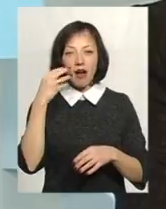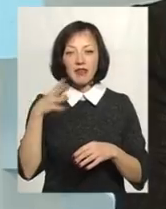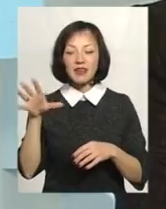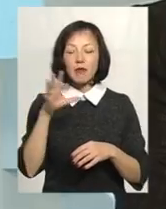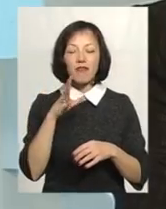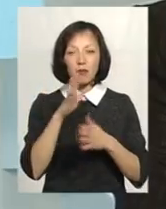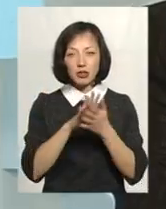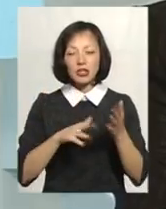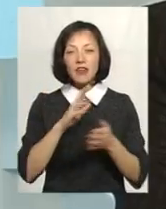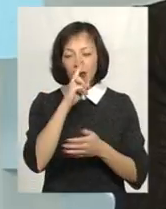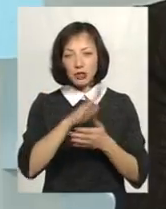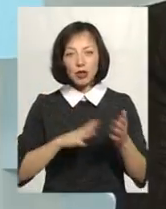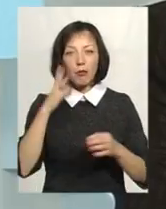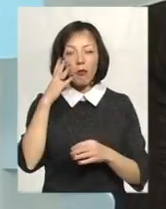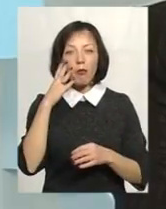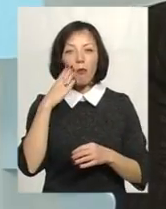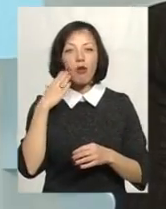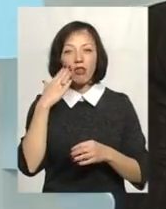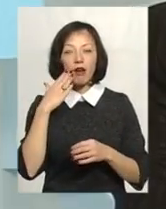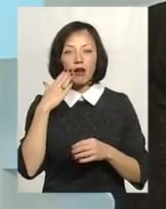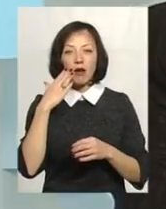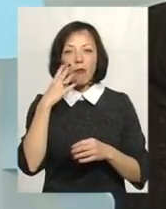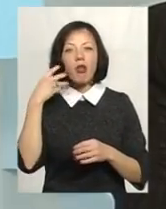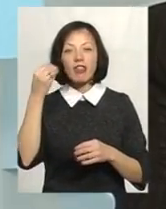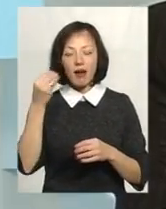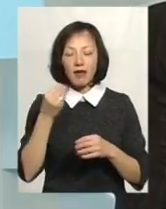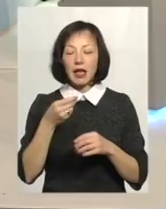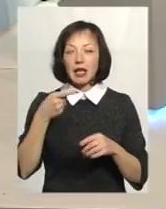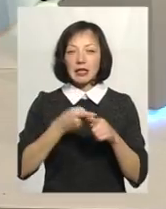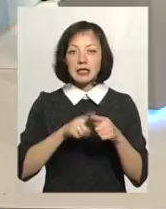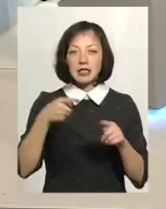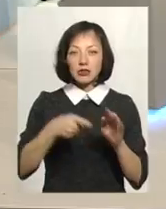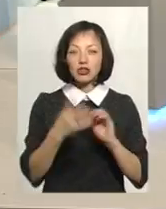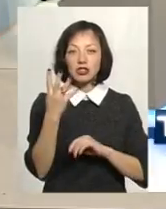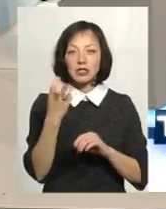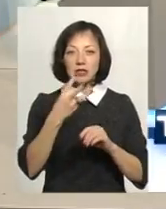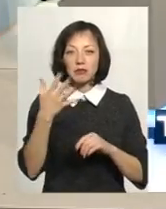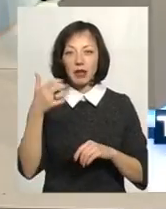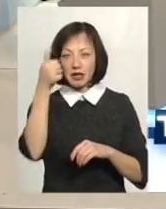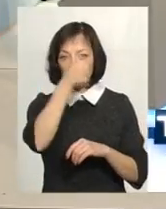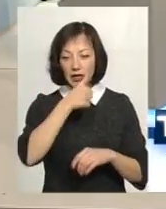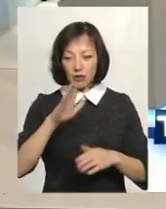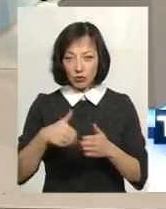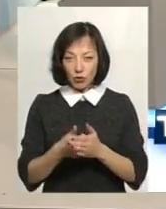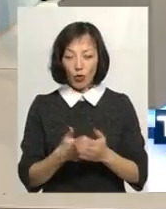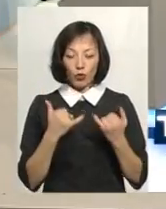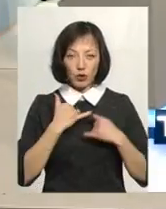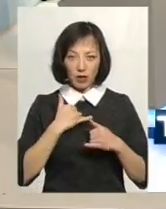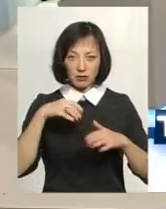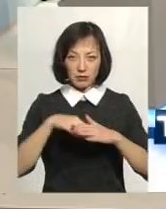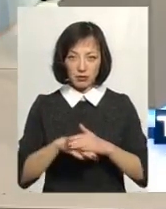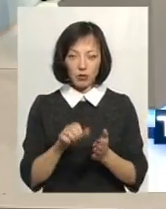документи, найстаріші документи 1435 рік, знаходяться у нас. На жаль,